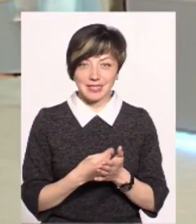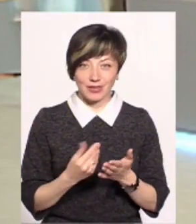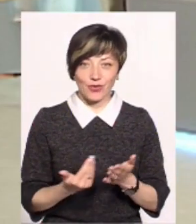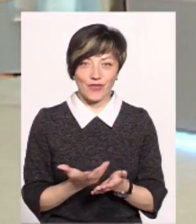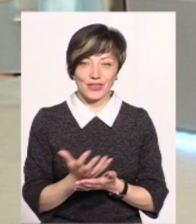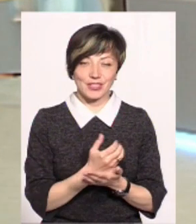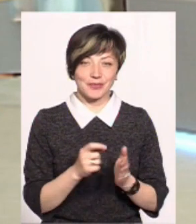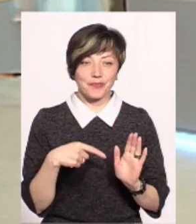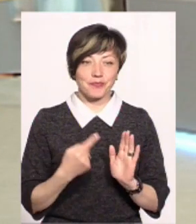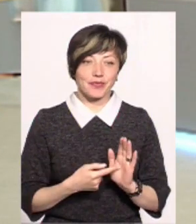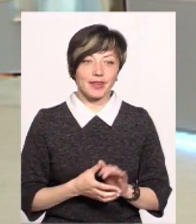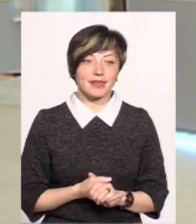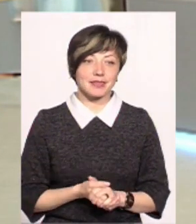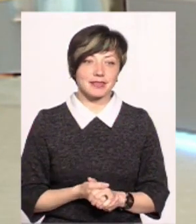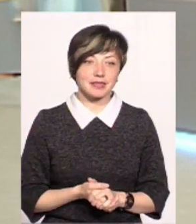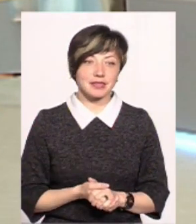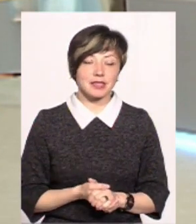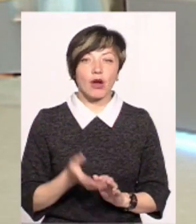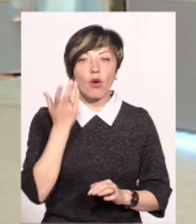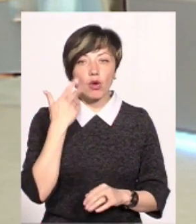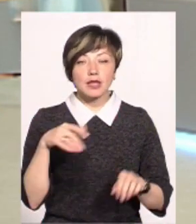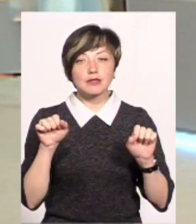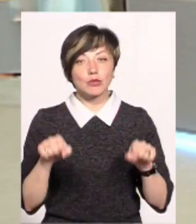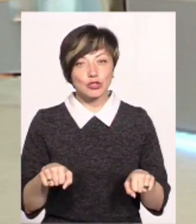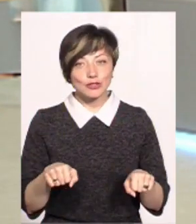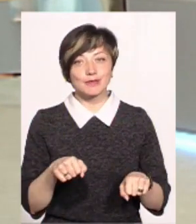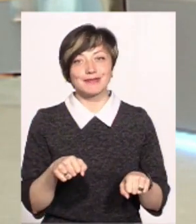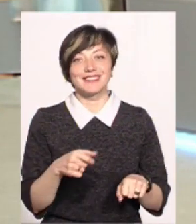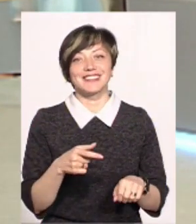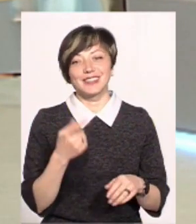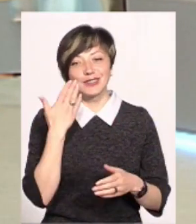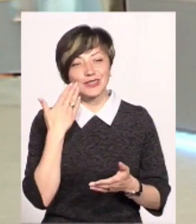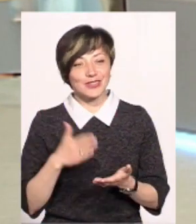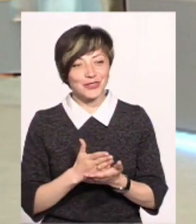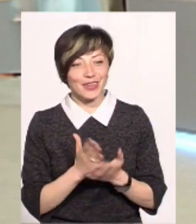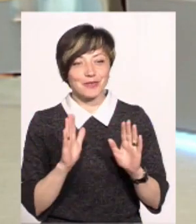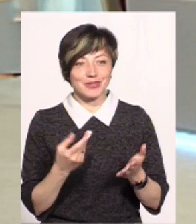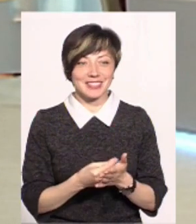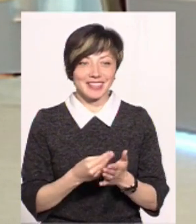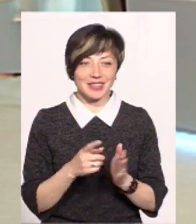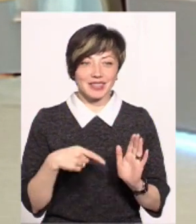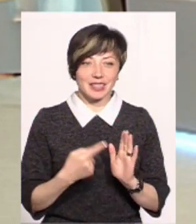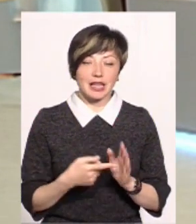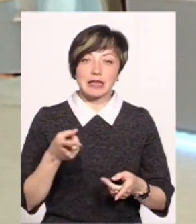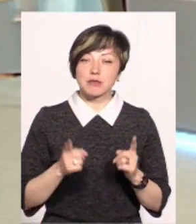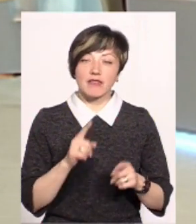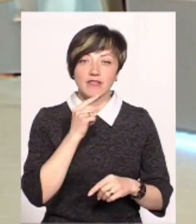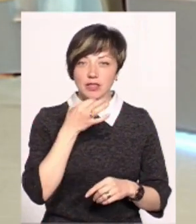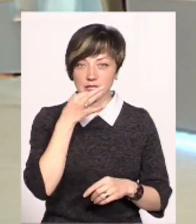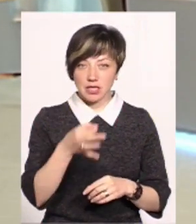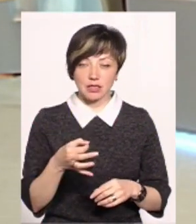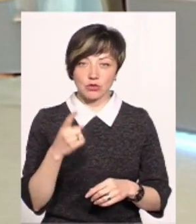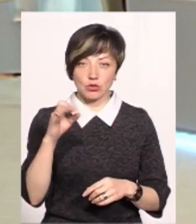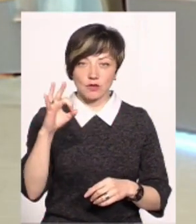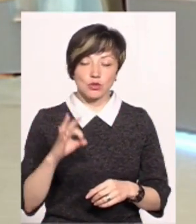ціна на новий врожай, має ціну вазі, так? Коли ми зможемо вже зорієнтуватися, якою ж буде ця ціна? Насправді, дуже важко